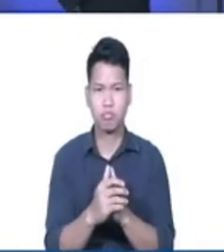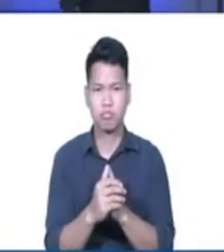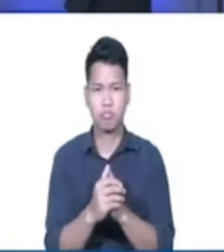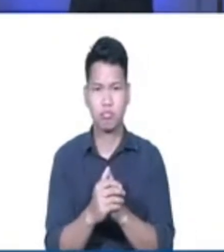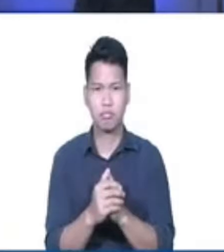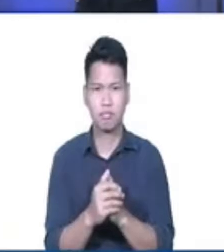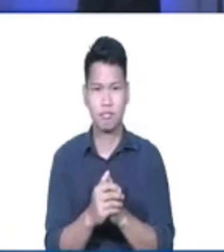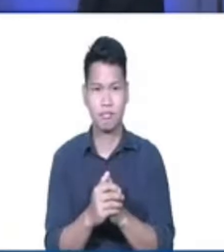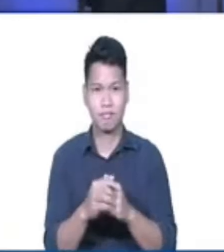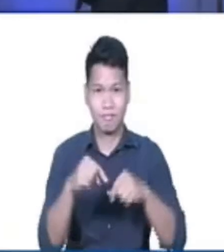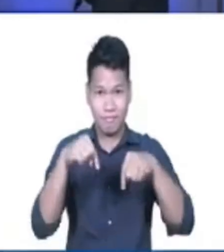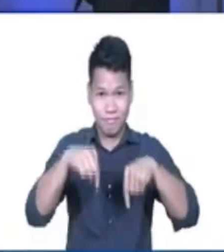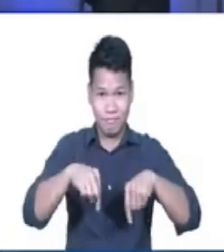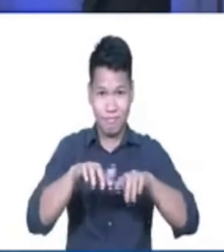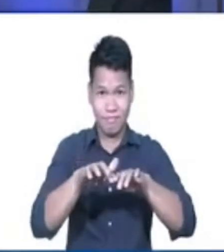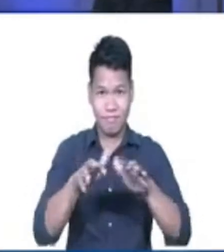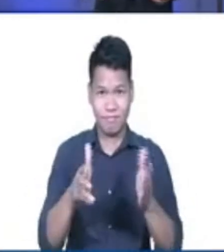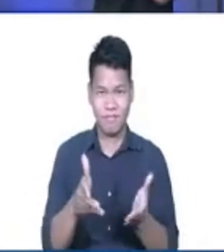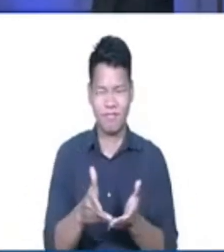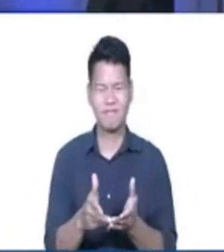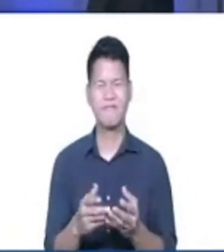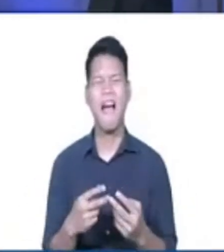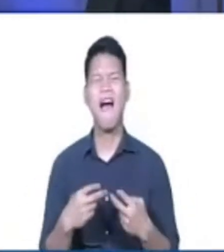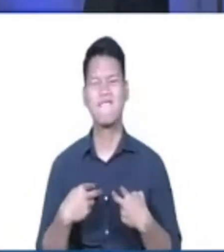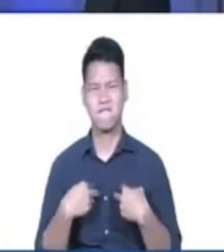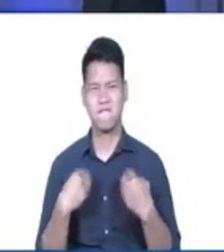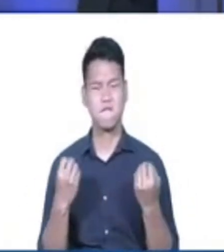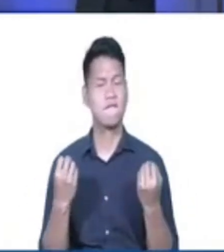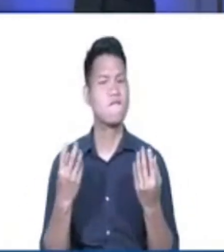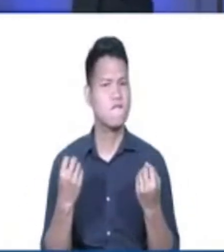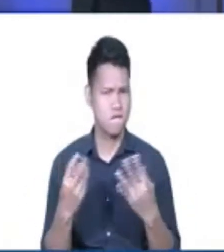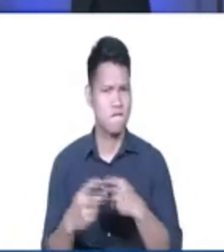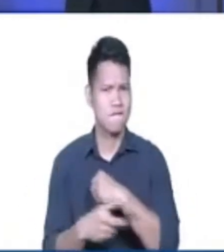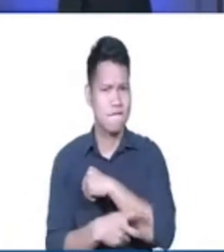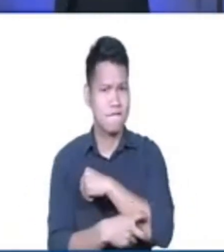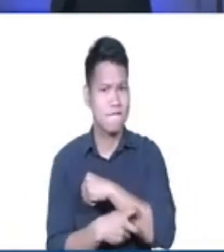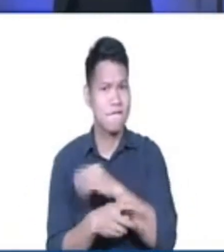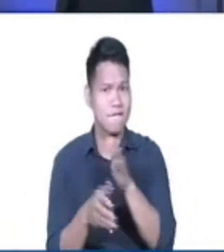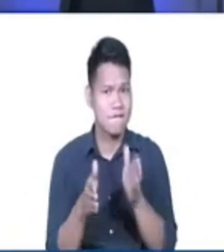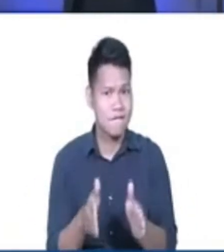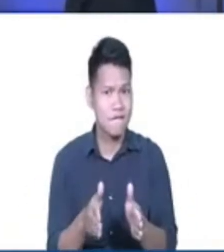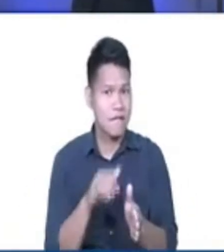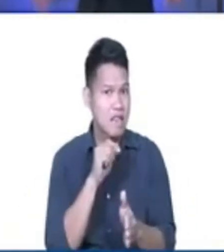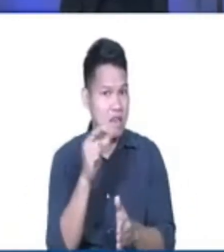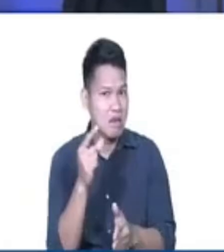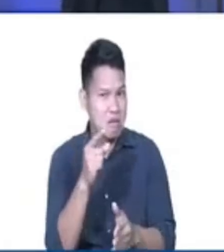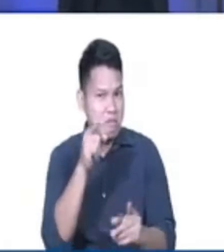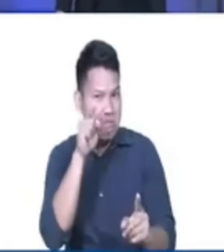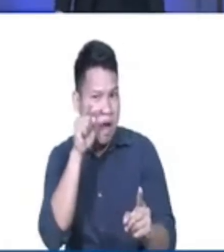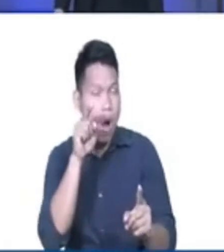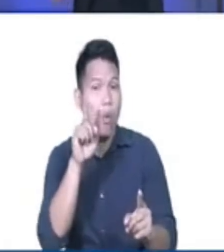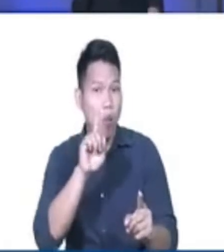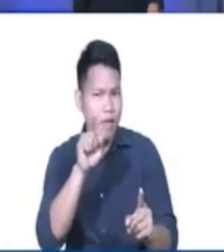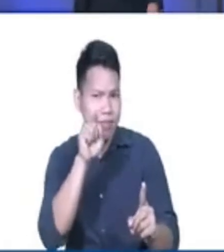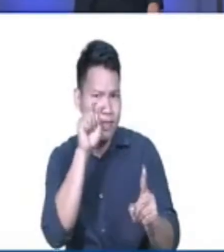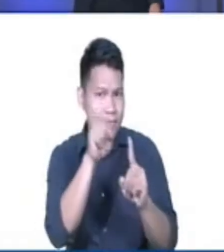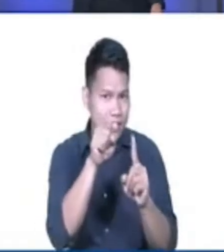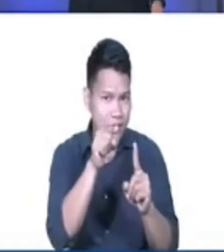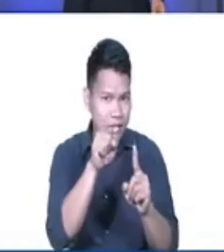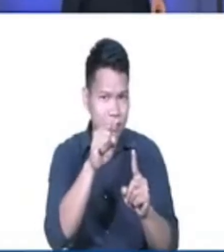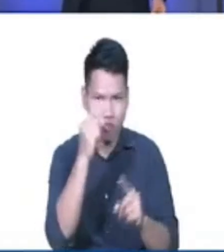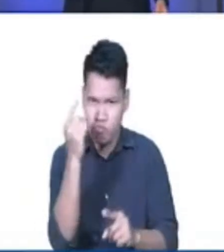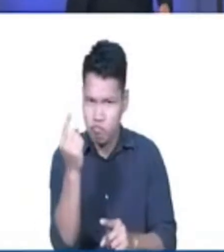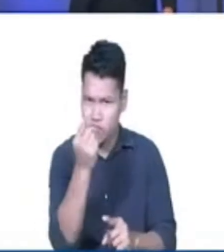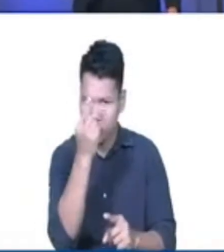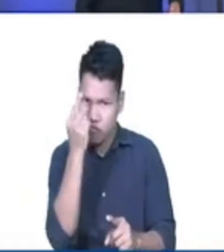na dito sa ating mundo ay mayroong magnanakaw, na wala po siyang ibang intensyon maliban